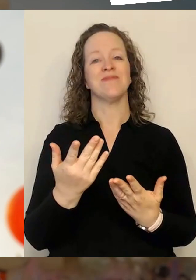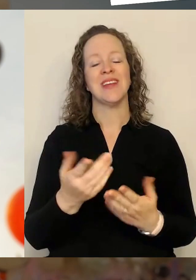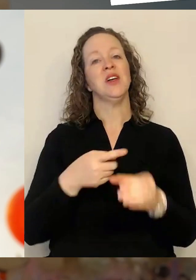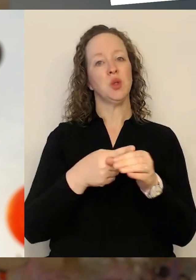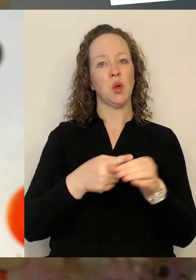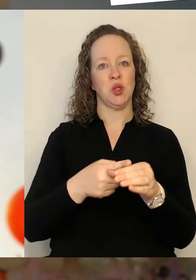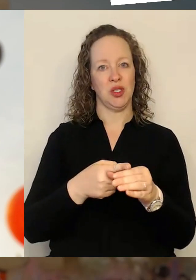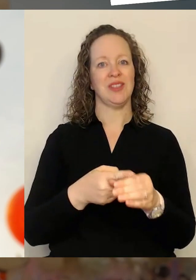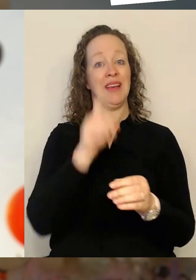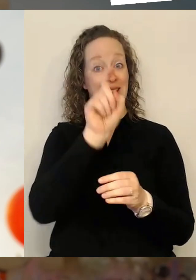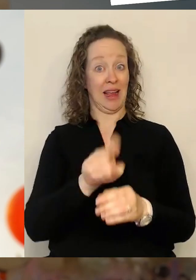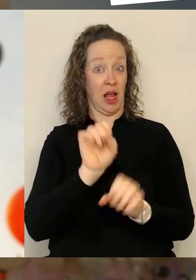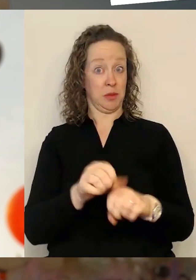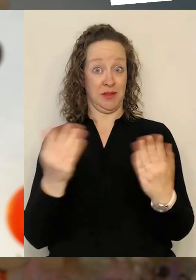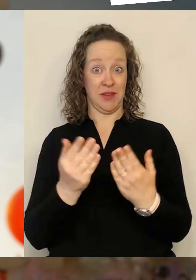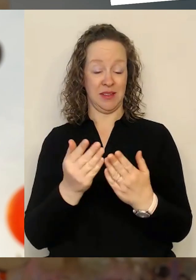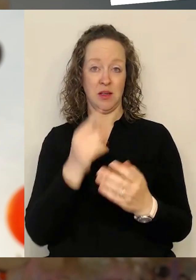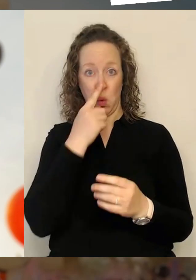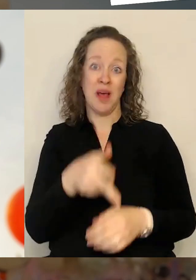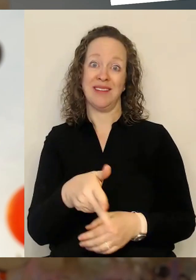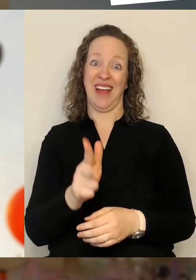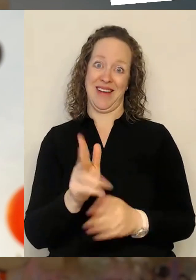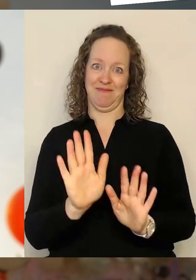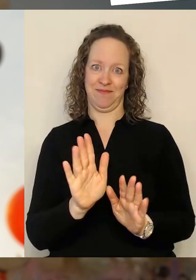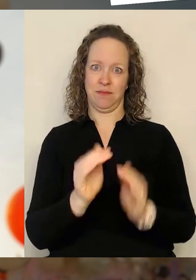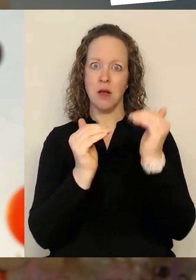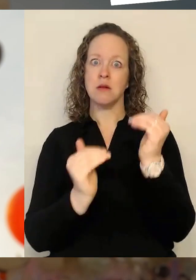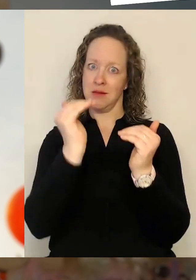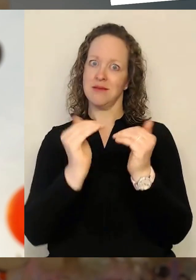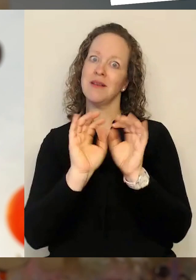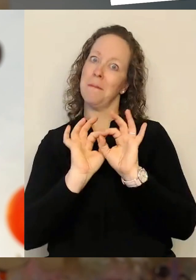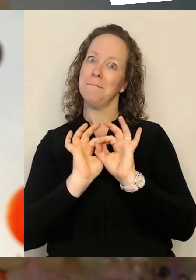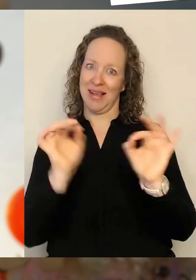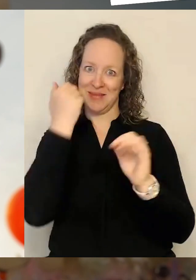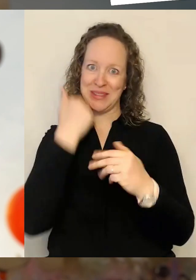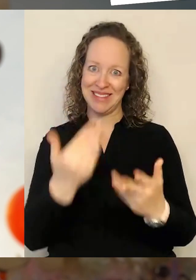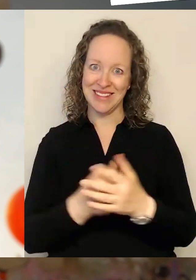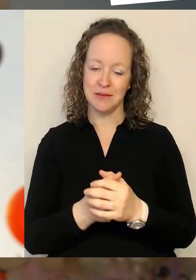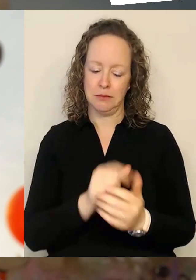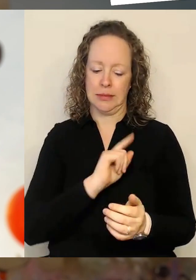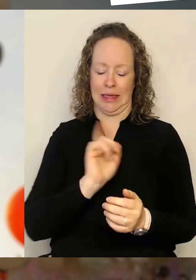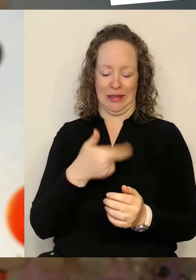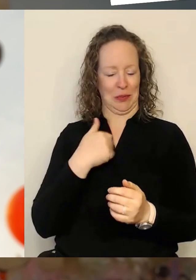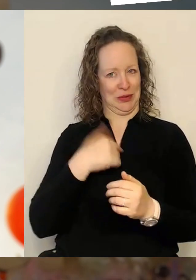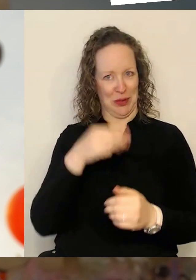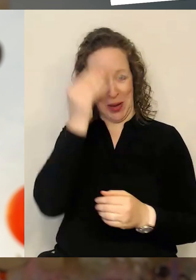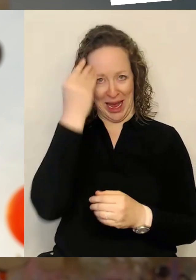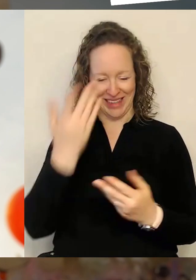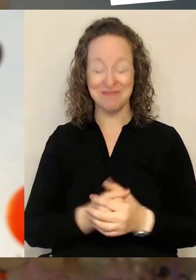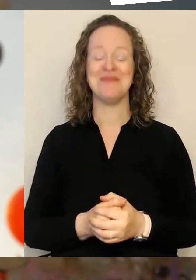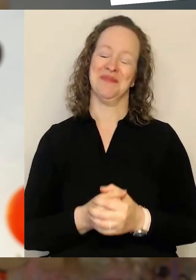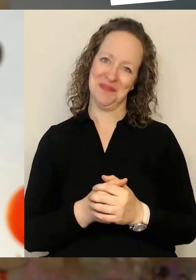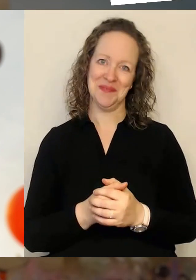Schulnote 3. Da ist tatsächlich Luft nach oben, bei mir persönlich auch, muss ich zugeben. Und als Gesellschaftsministerium hier auf